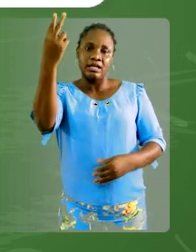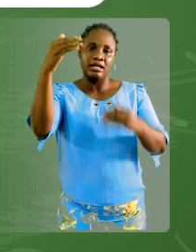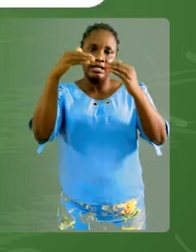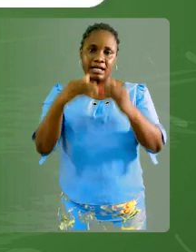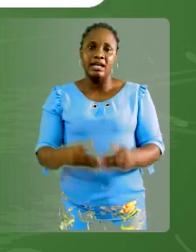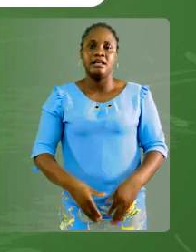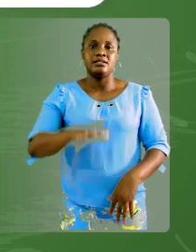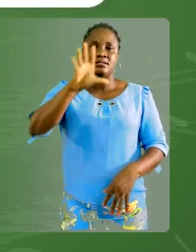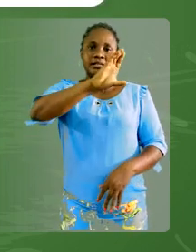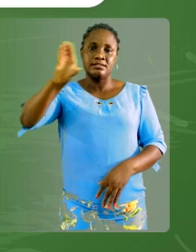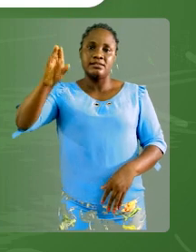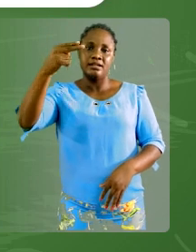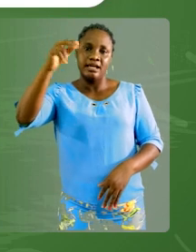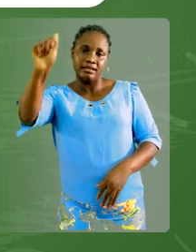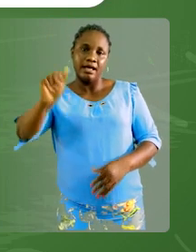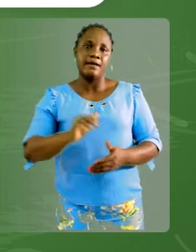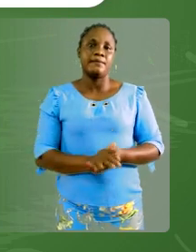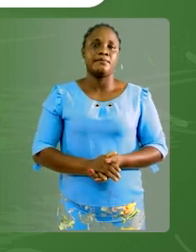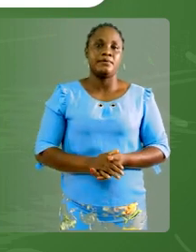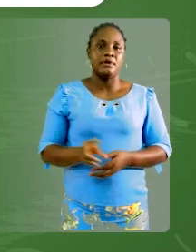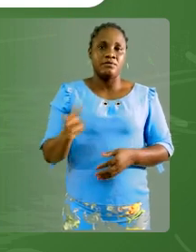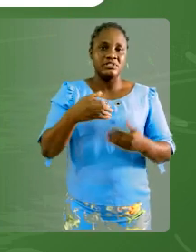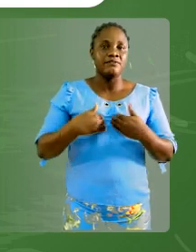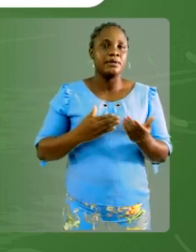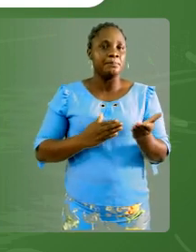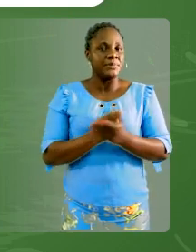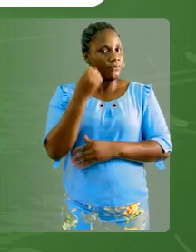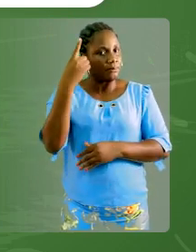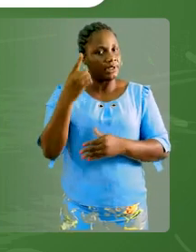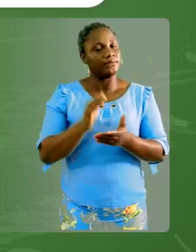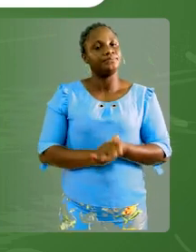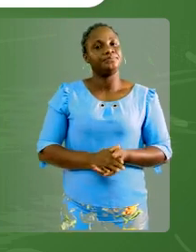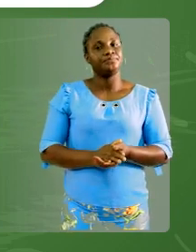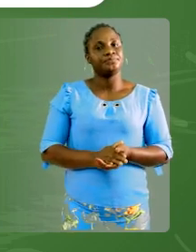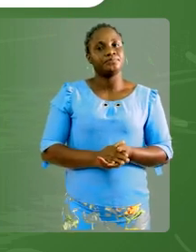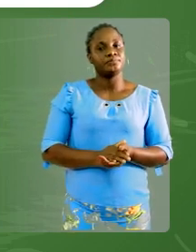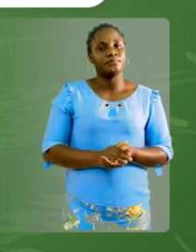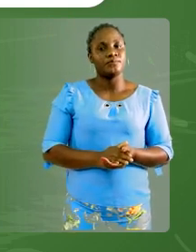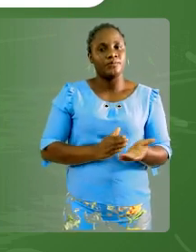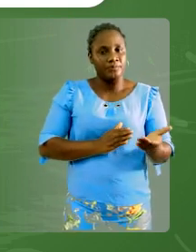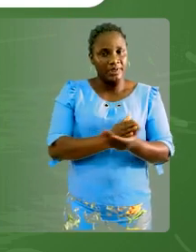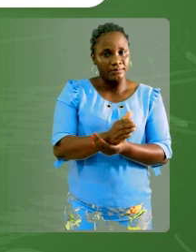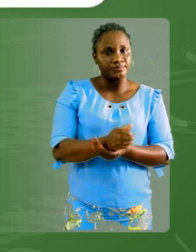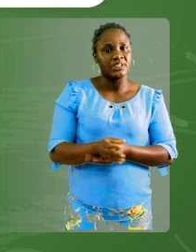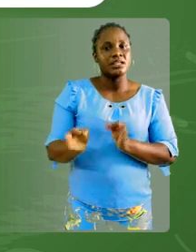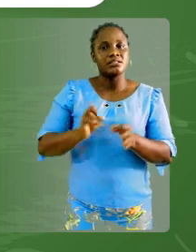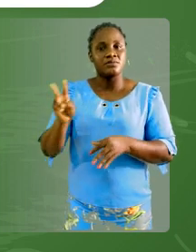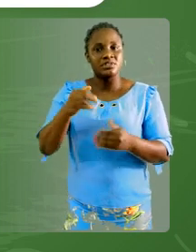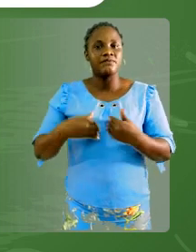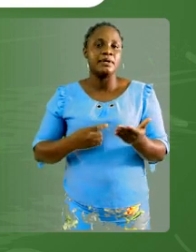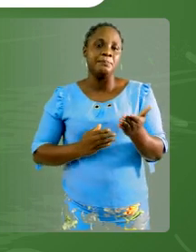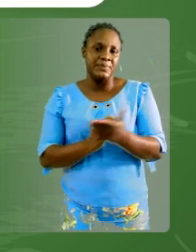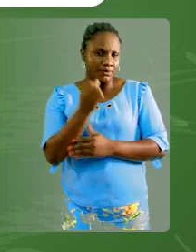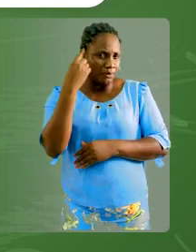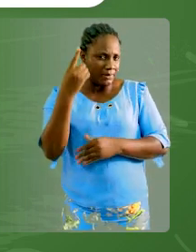500 hectares. Vous avez bien compris ? Bien. Alors, si vous avez bien compris,